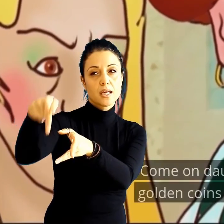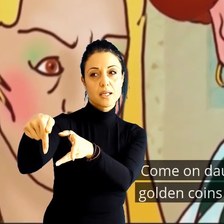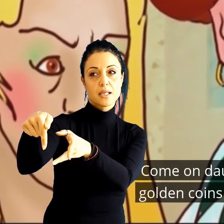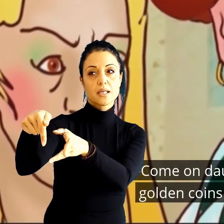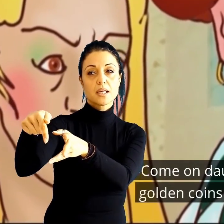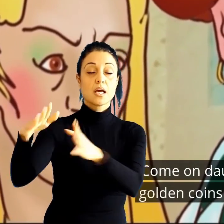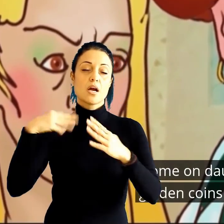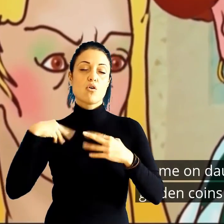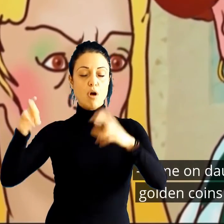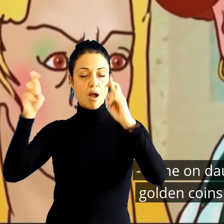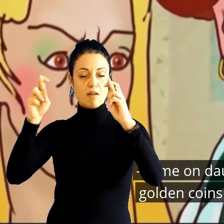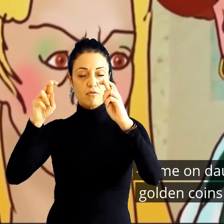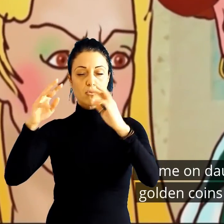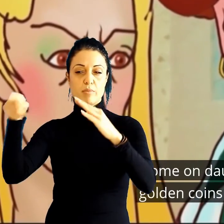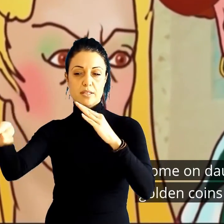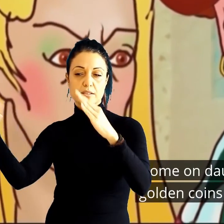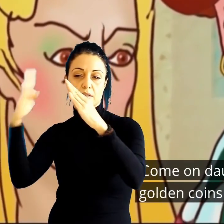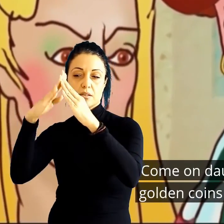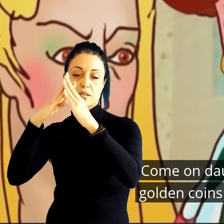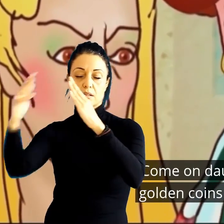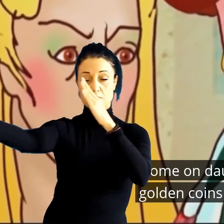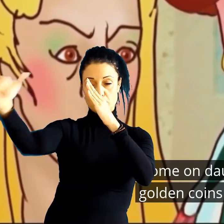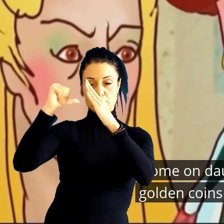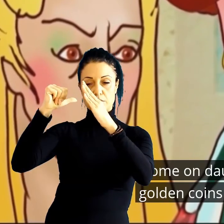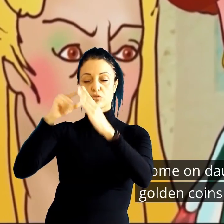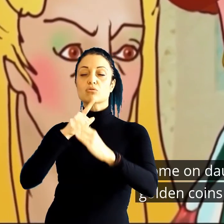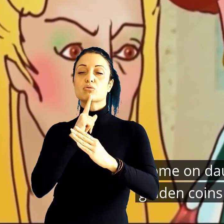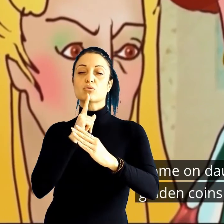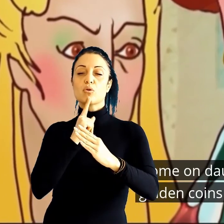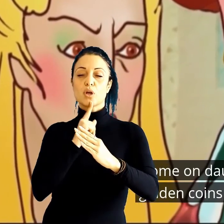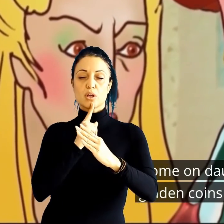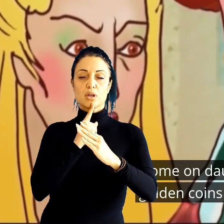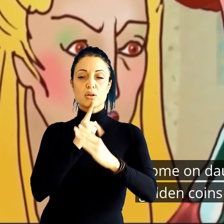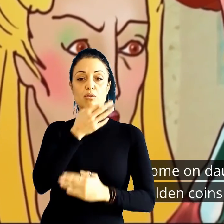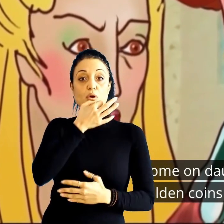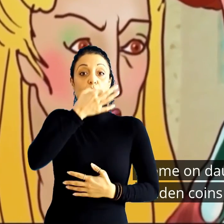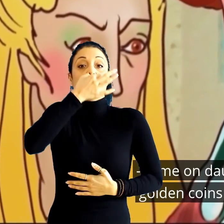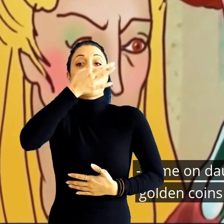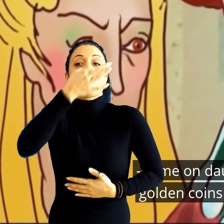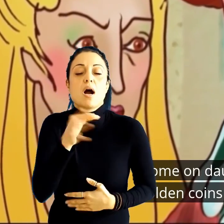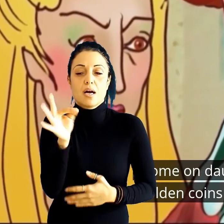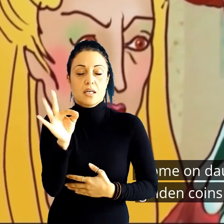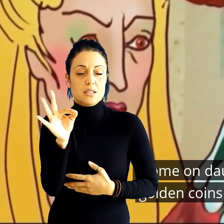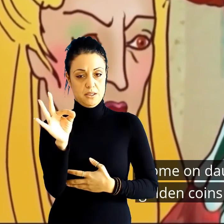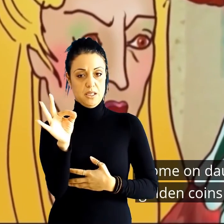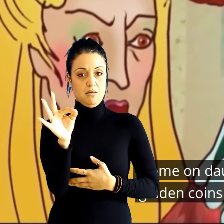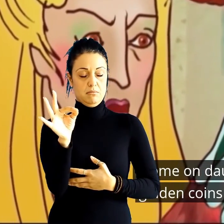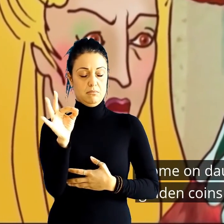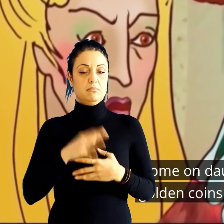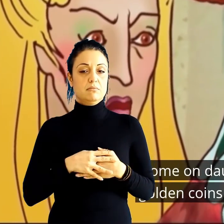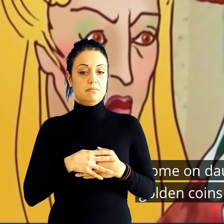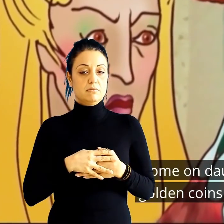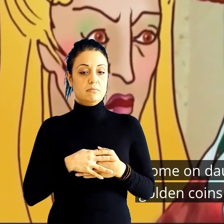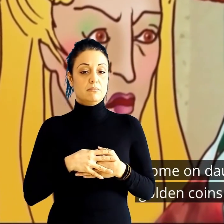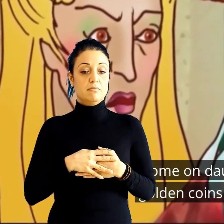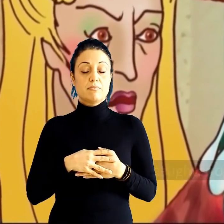«Ајде, керко, оди и тина таа чешма! Белки и тебе ке ти паѓаат алтани